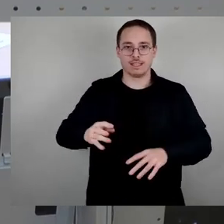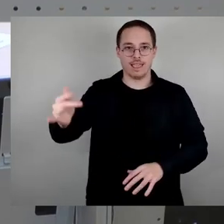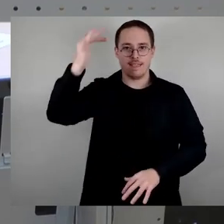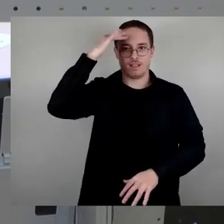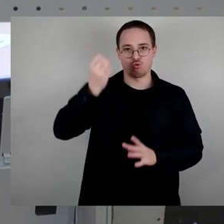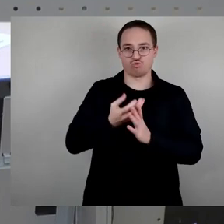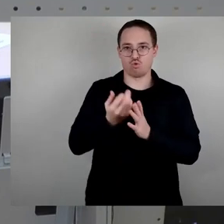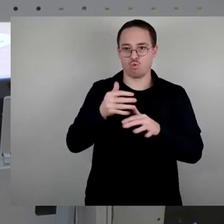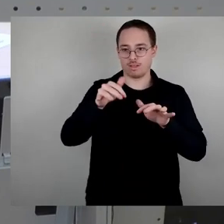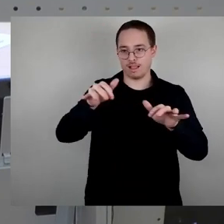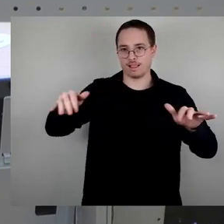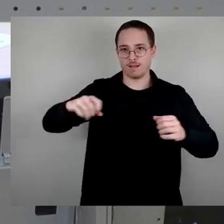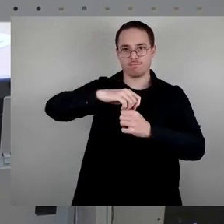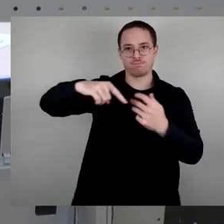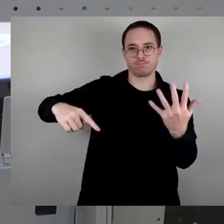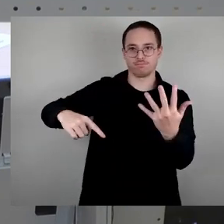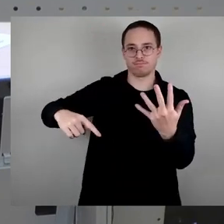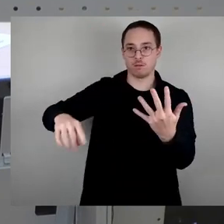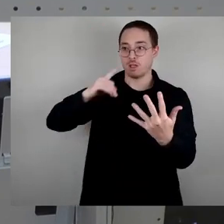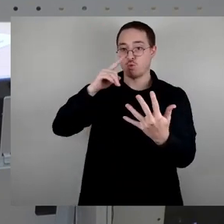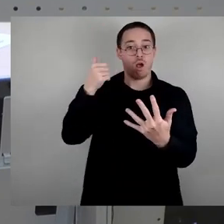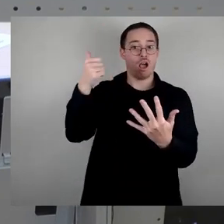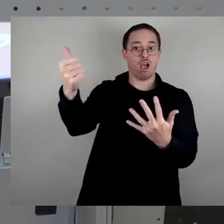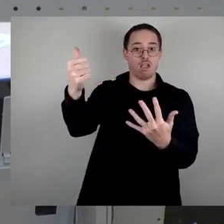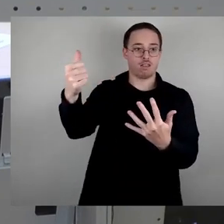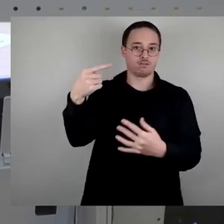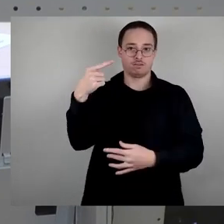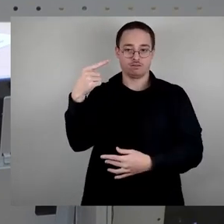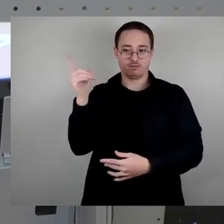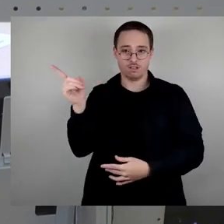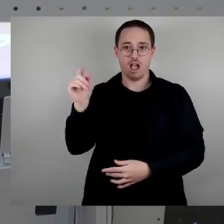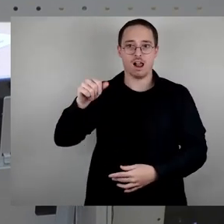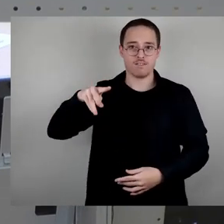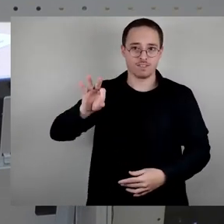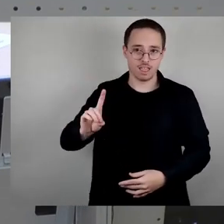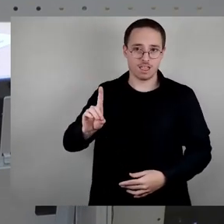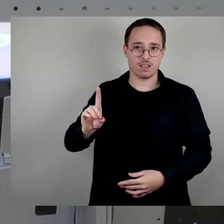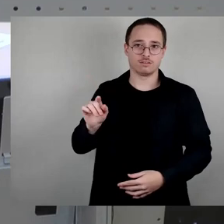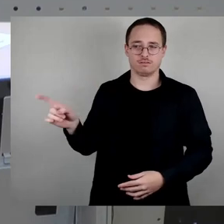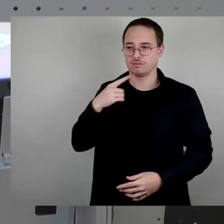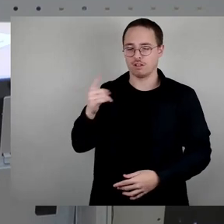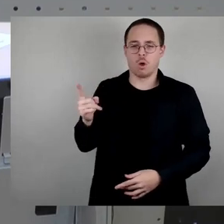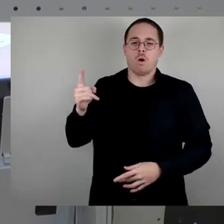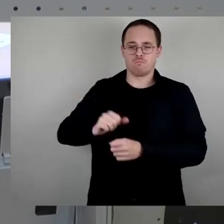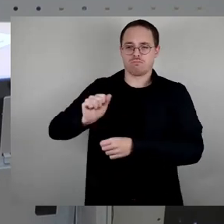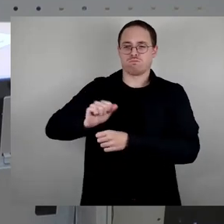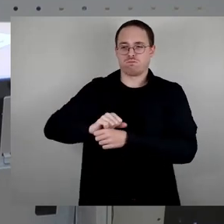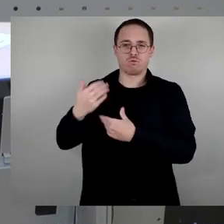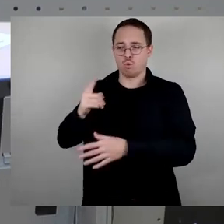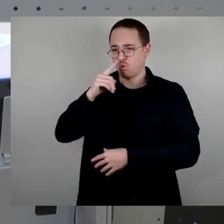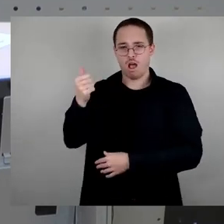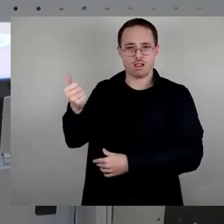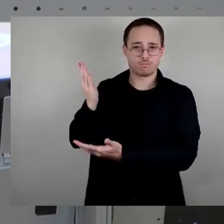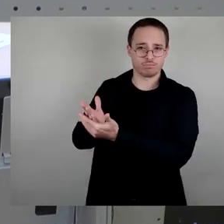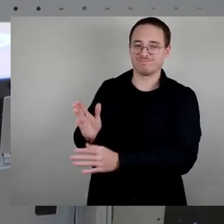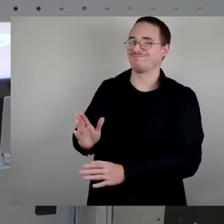wie von der AfD kolportierte, öffentlich verhängte Erinnerungskultur. Das ist Quark. Menschen erinnern sich unterschiedlich an das Ereignis 13.